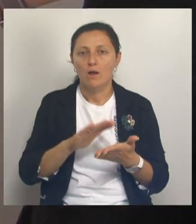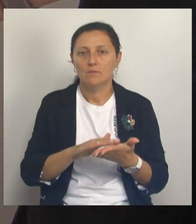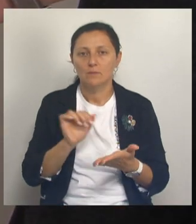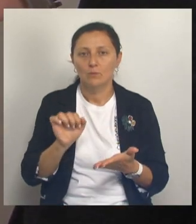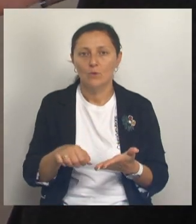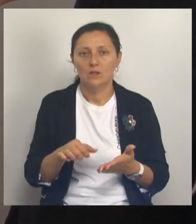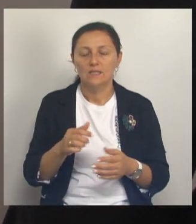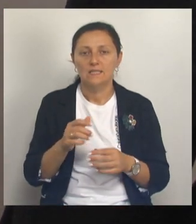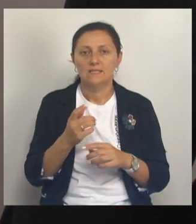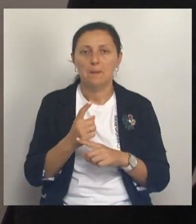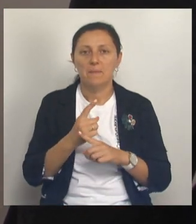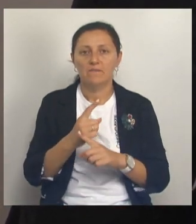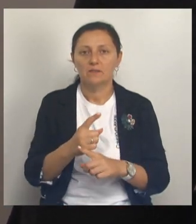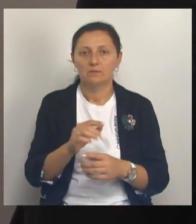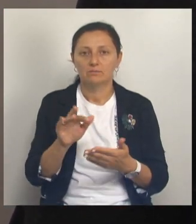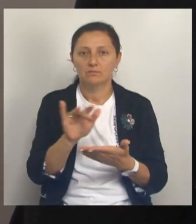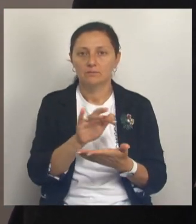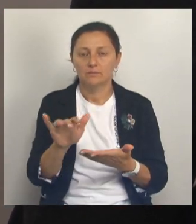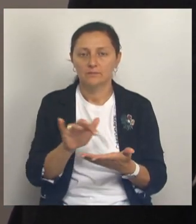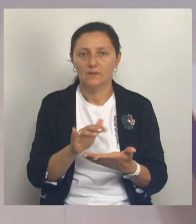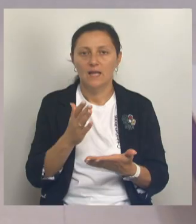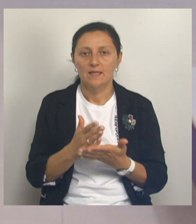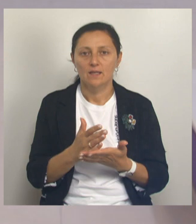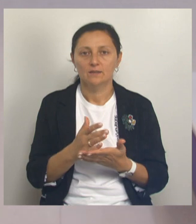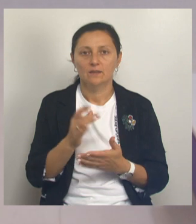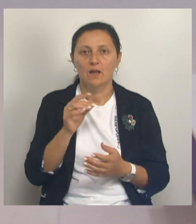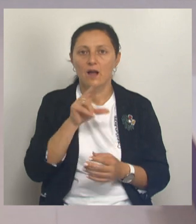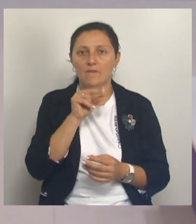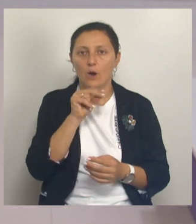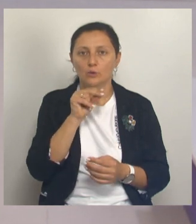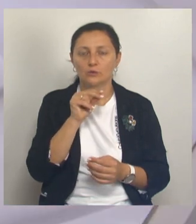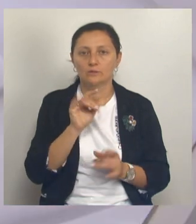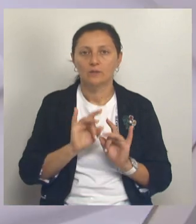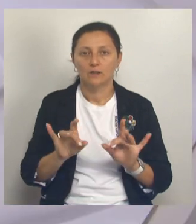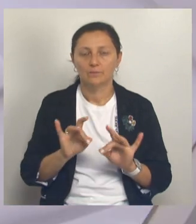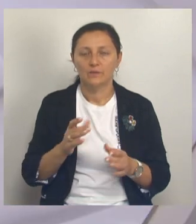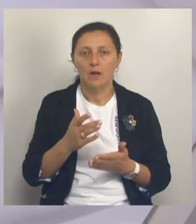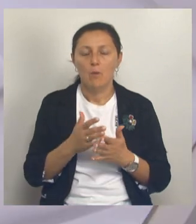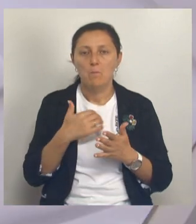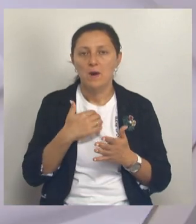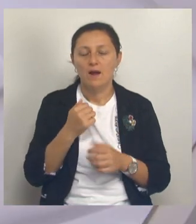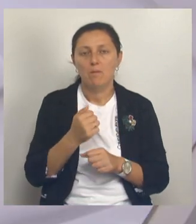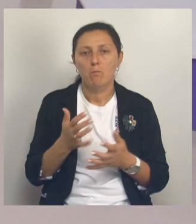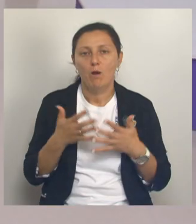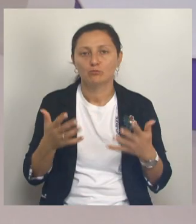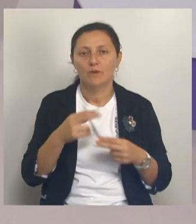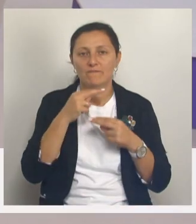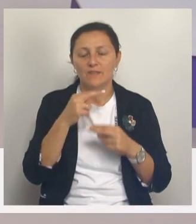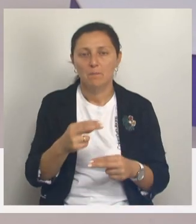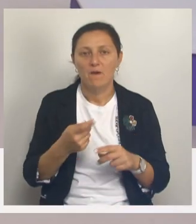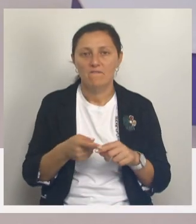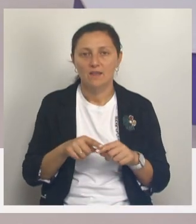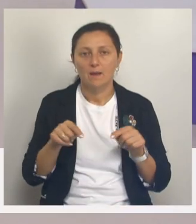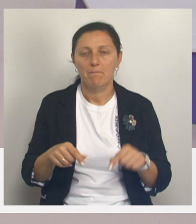Сопроводительная информация шрифтом Брайля. Есть и аудиогид. Большое внимание уделили именно инклюзивным программам. И в этом